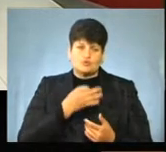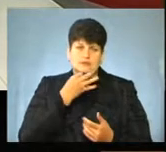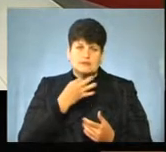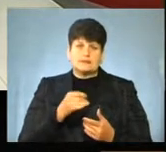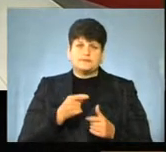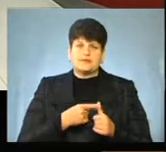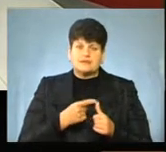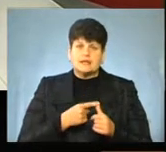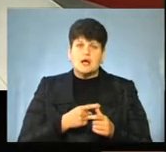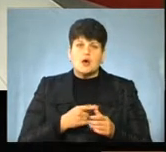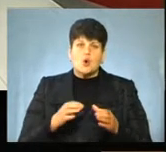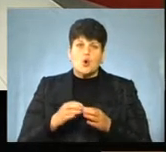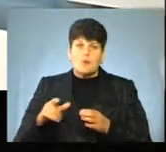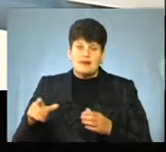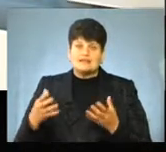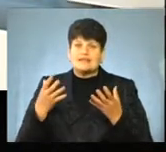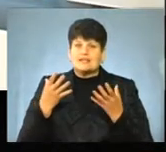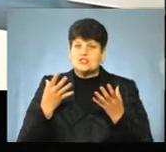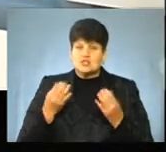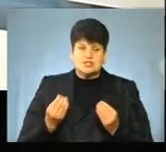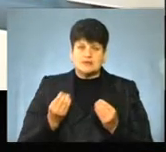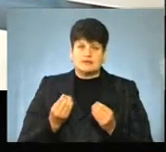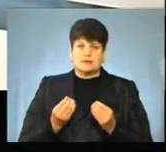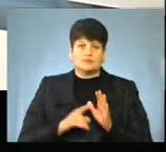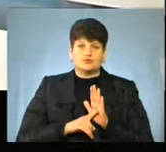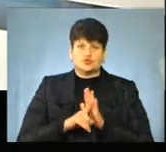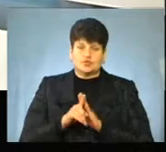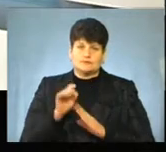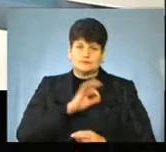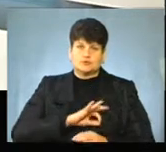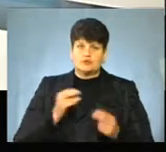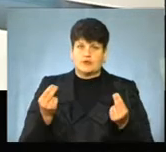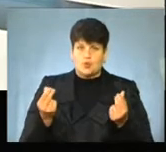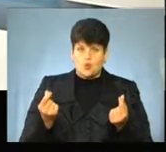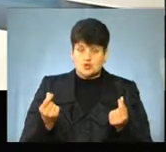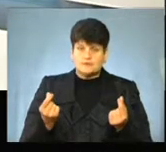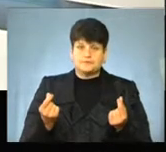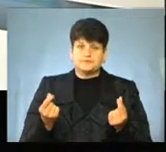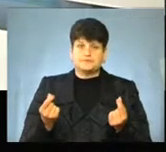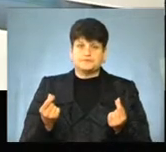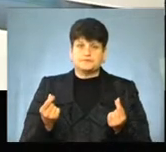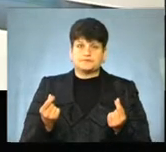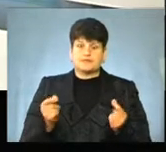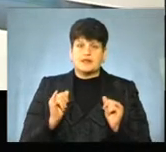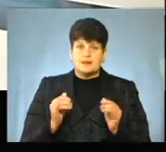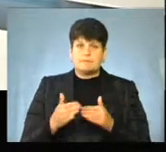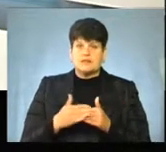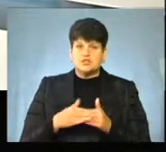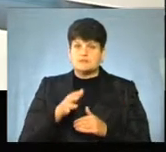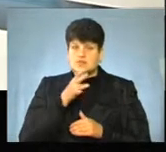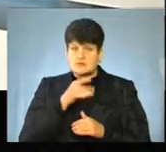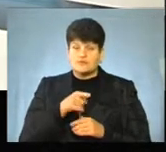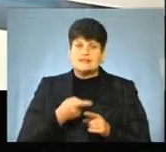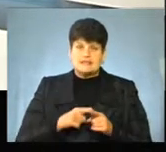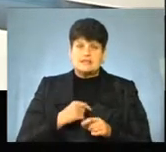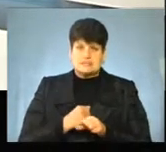такі громади, які зараз ще не приступили до освоєння коштів, і на ближчим часом